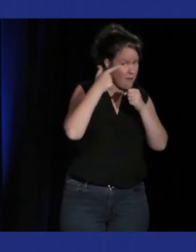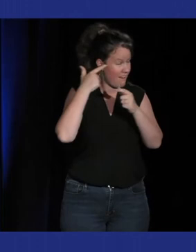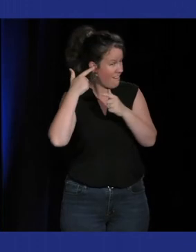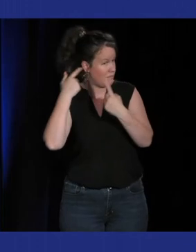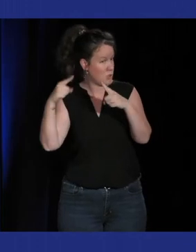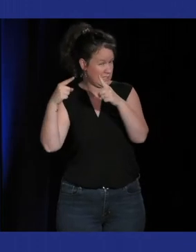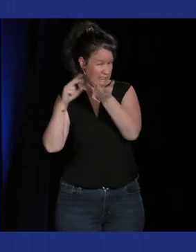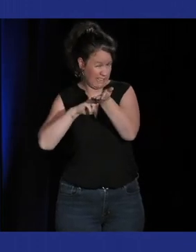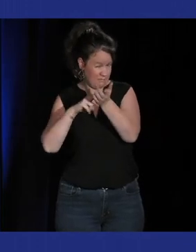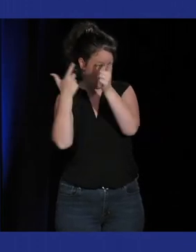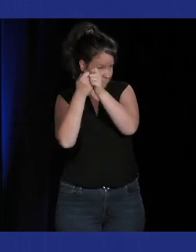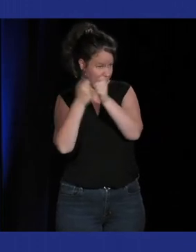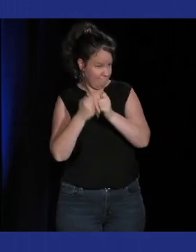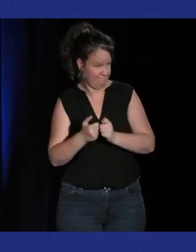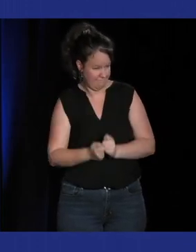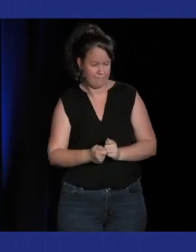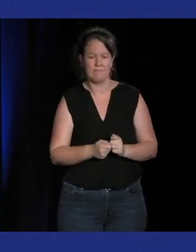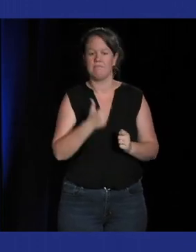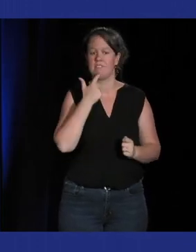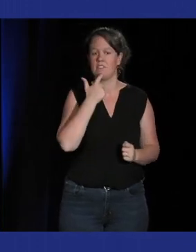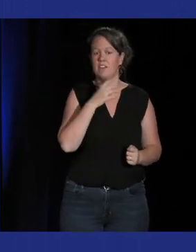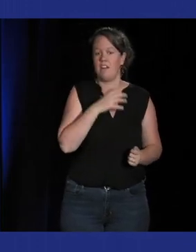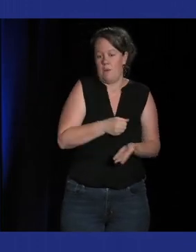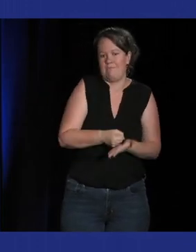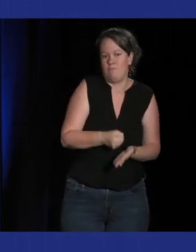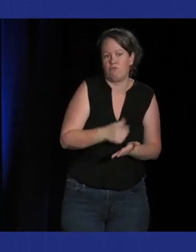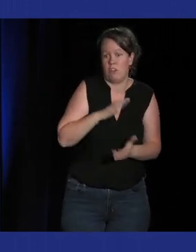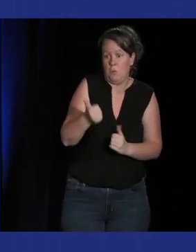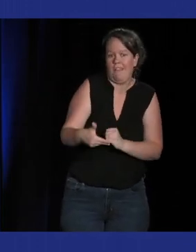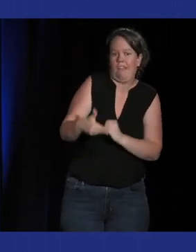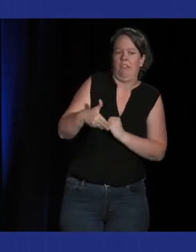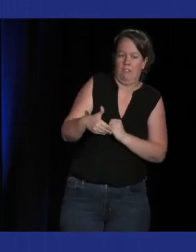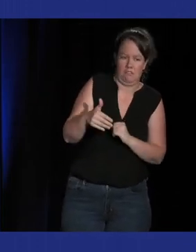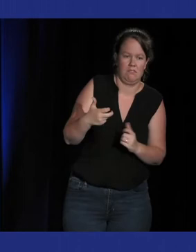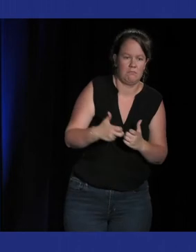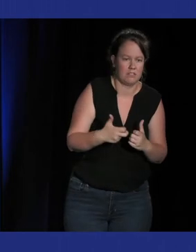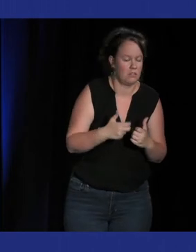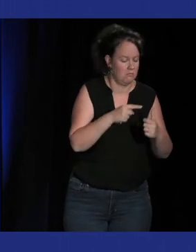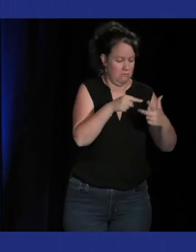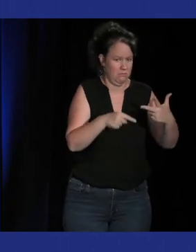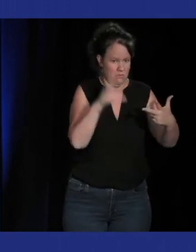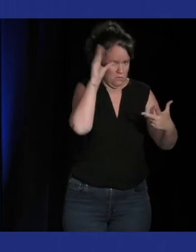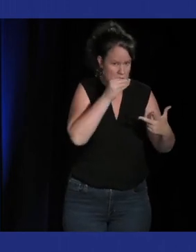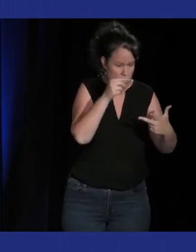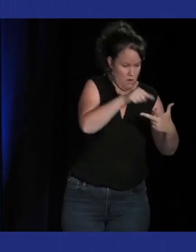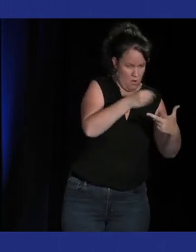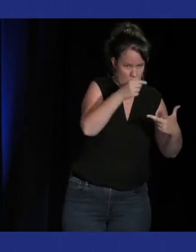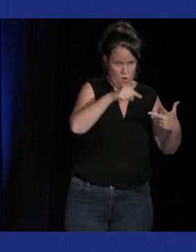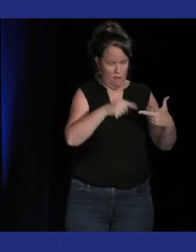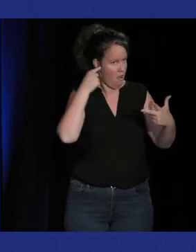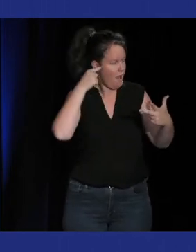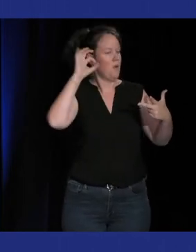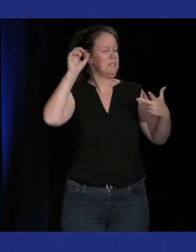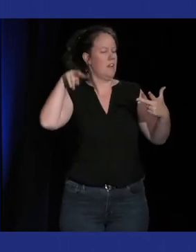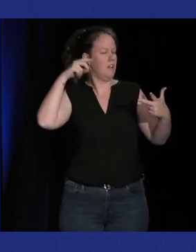rythmique qui prend le pas dessus et sur lequel le joueur peut au moins s'accorder de savoir où est-ce qu'il en est dans son combo ou à quel moment il sait que l'ennemi va riposter il y vraiment